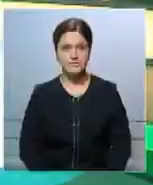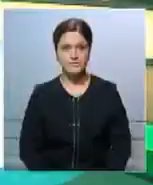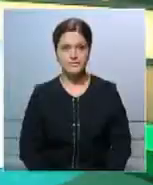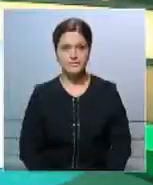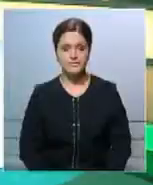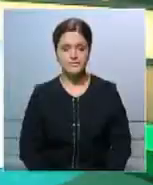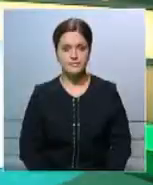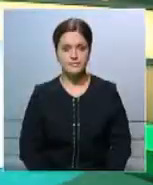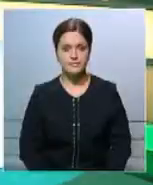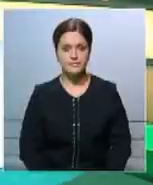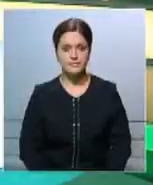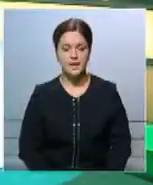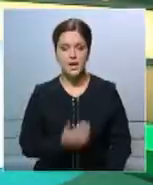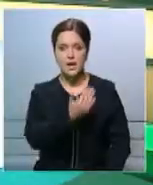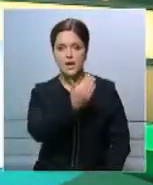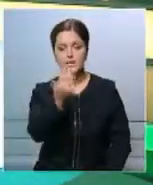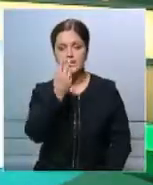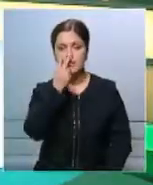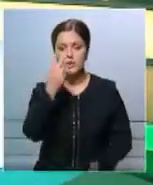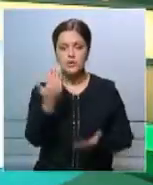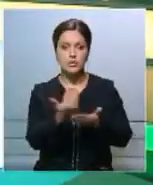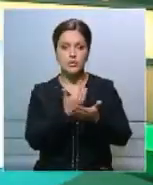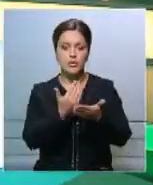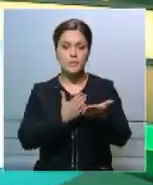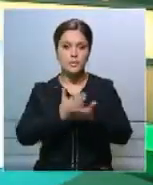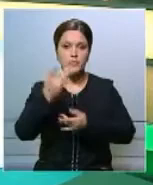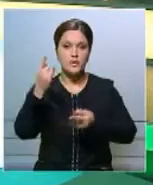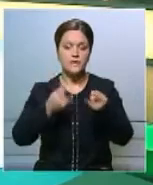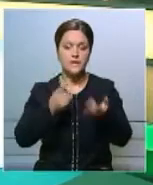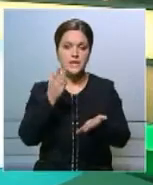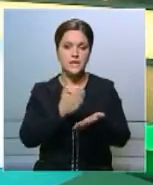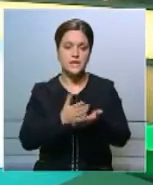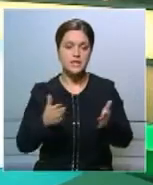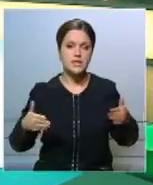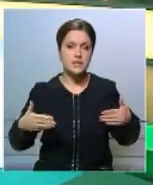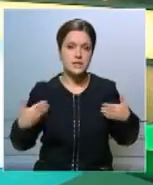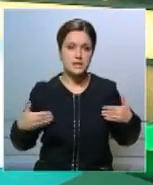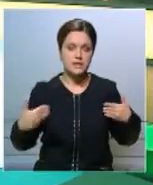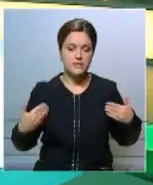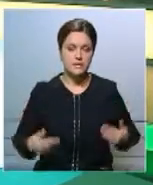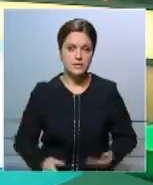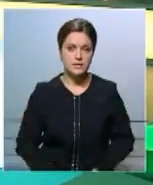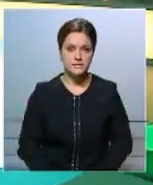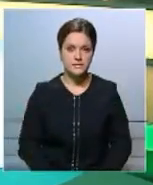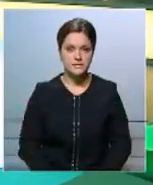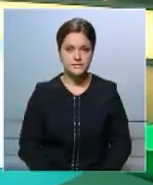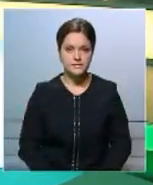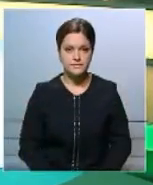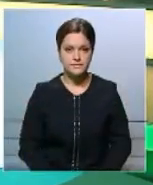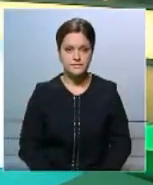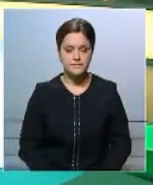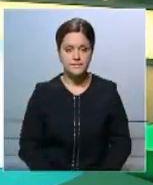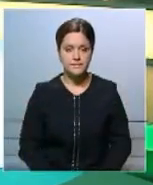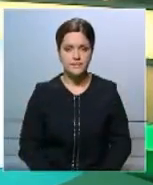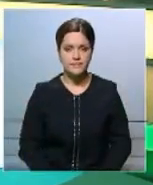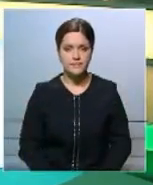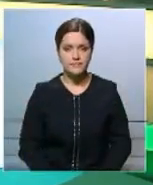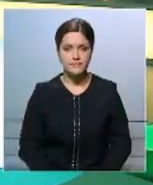А вы смотрите новости. Добрый день. Для вас работает сурдопереводчик Виктория Антонишина и я Алмаз Ашин.